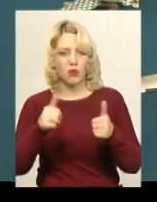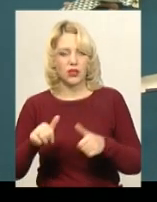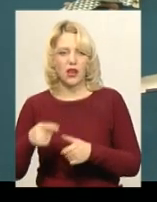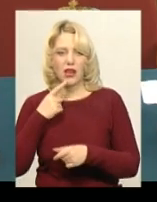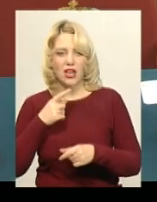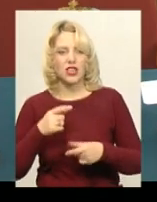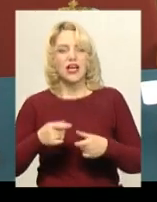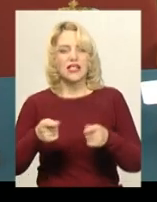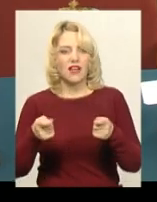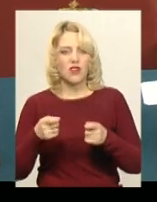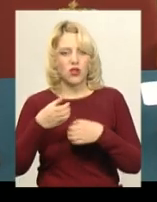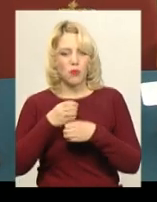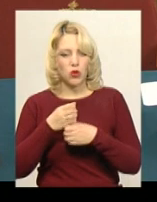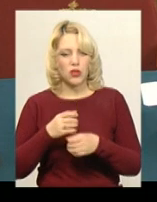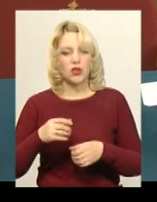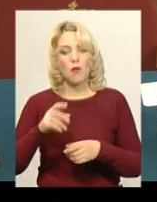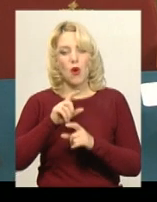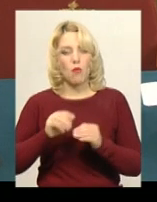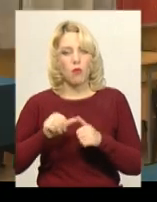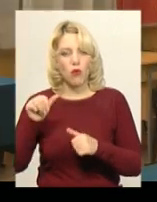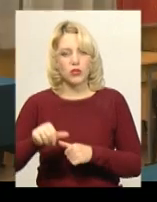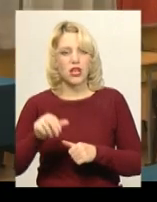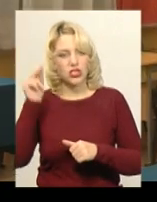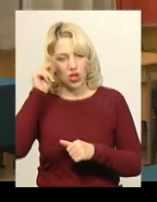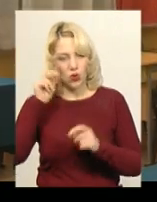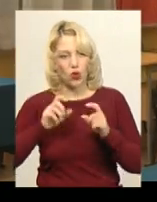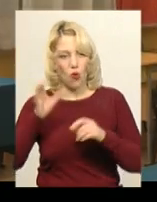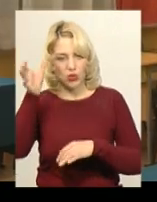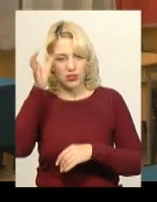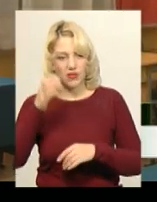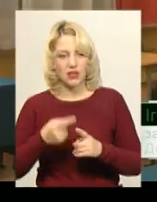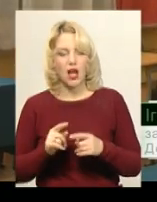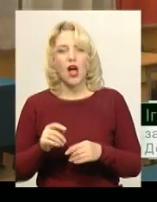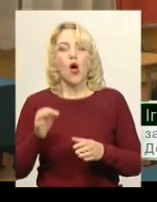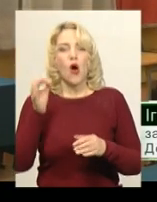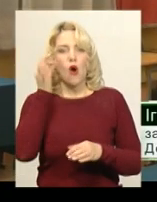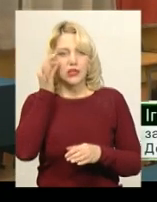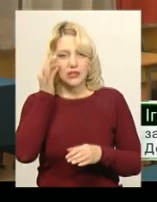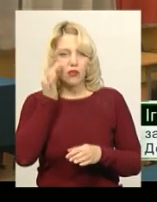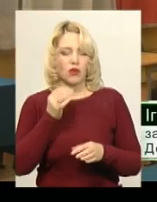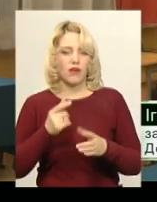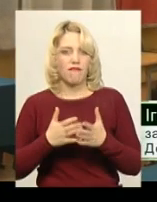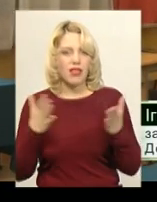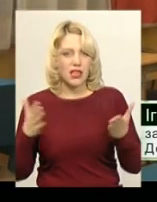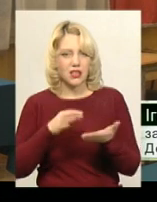Українського державного центру позашкільної освіти Ігор Міленін. Критерії оцінки дуже великі є.